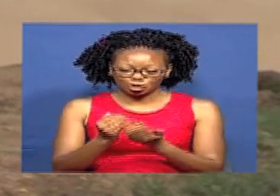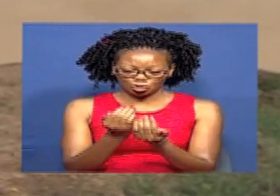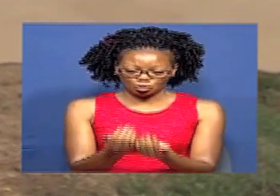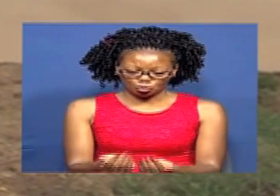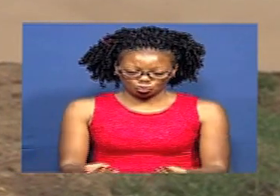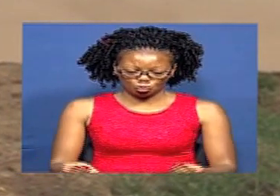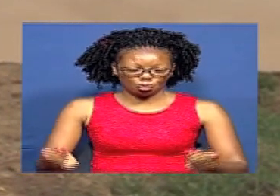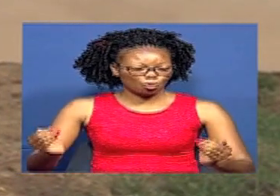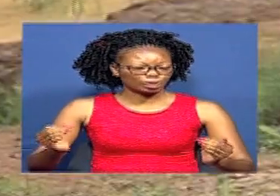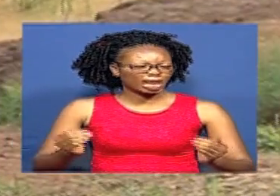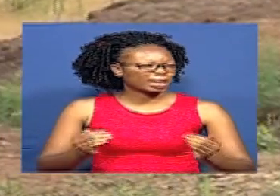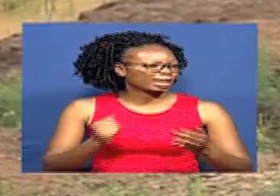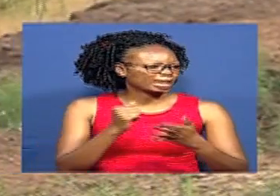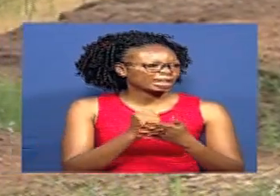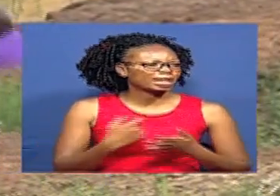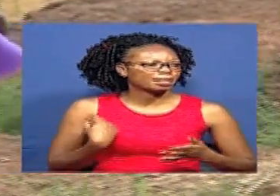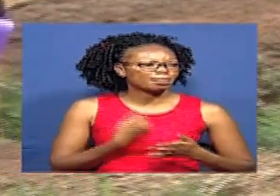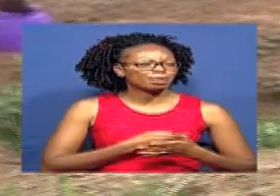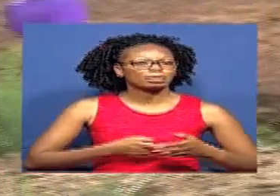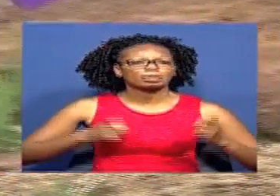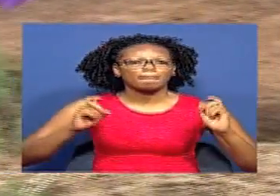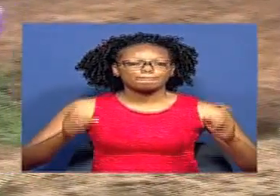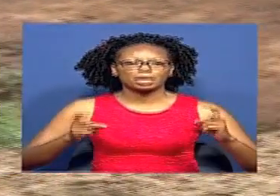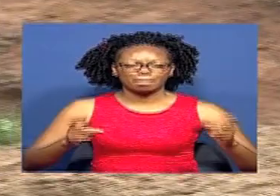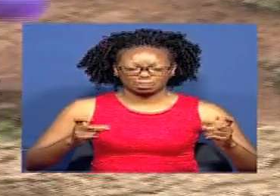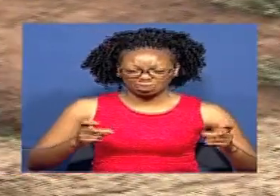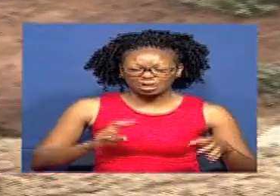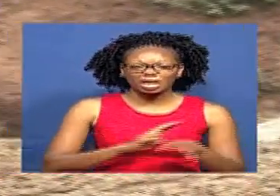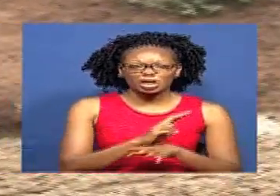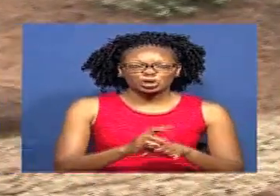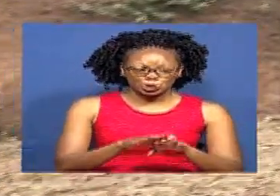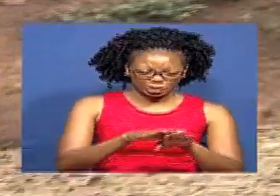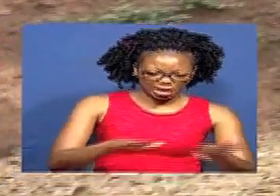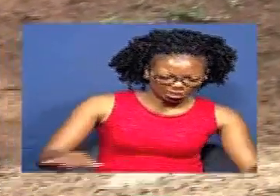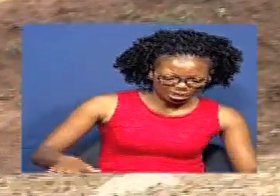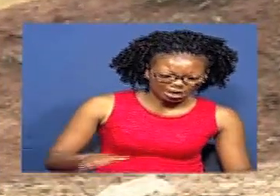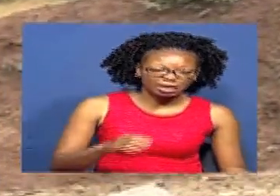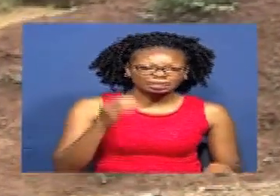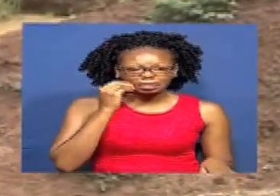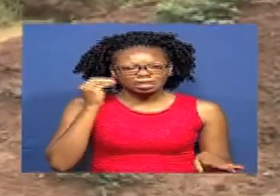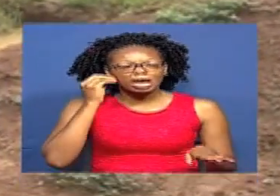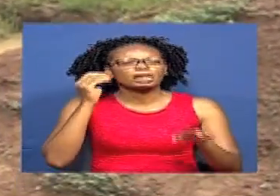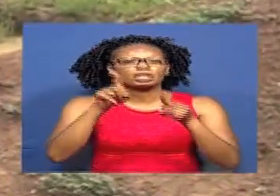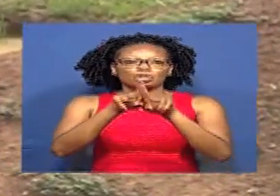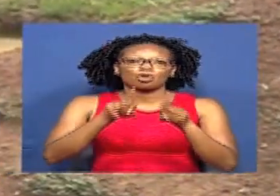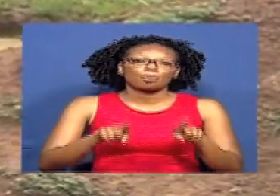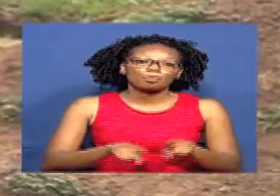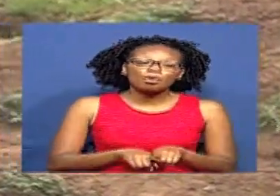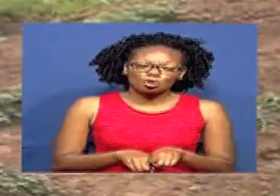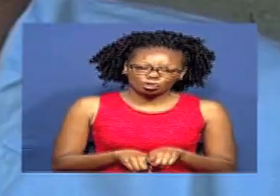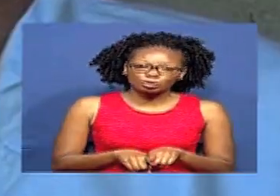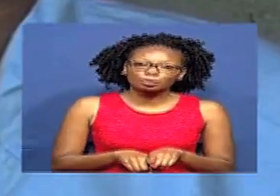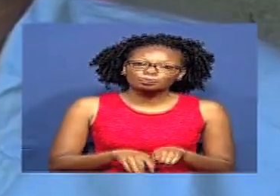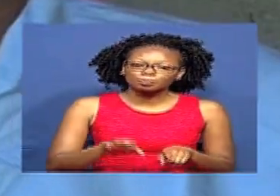Ambayo Imekua Msaada Mkubwa sana Na kutumia Kwa matumizi Mbali mbali Hili kujiendeleza Kama